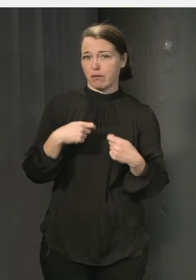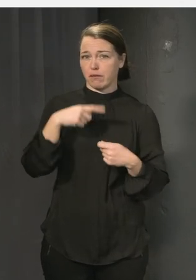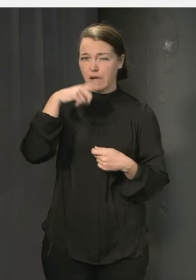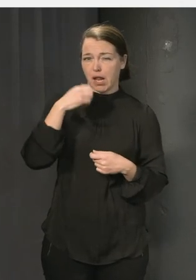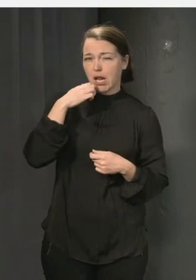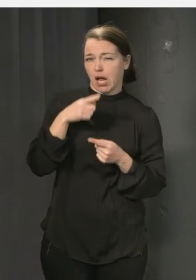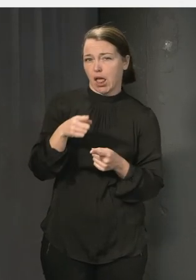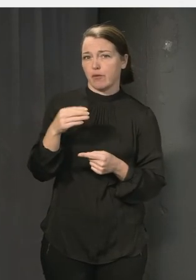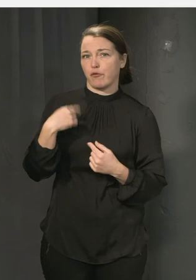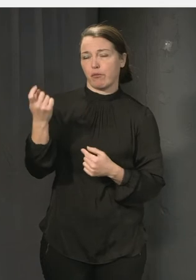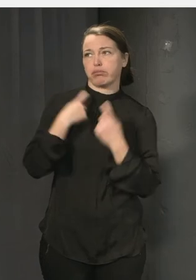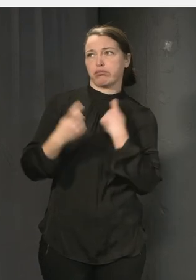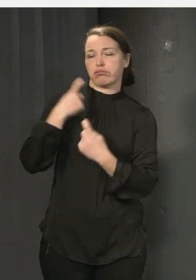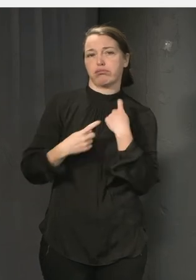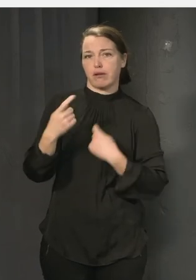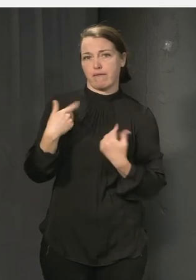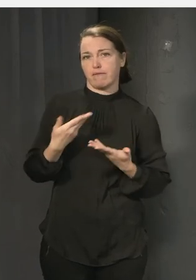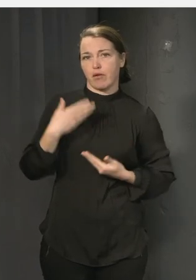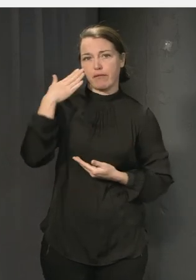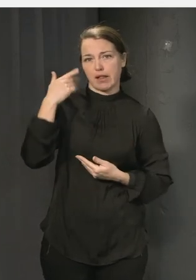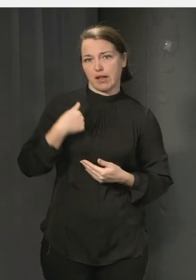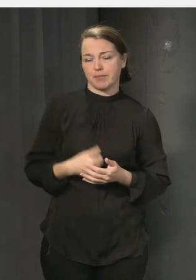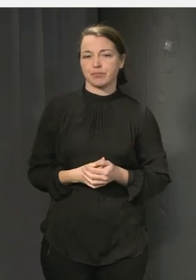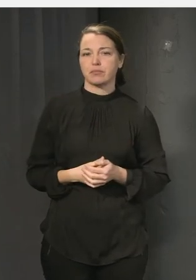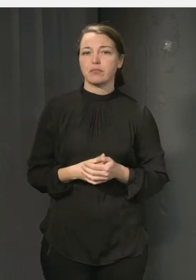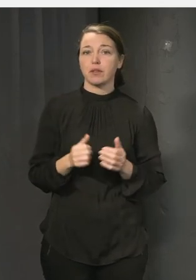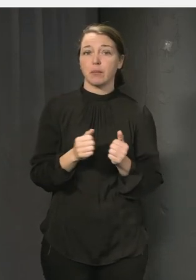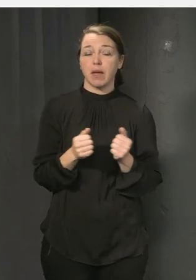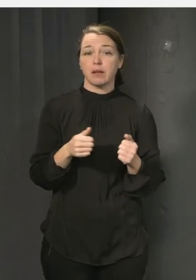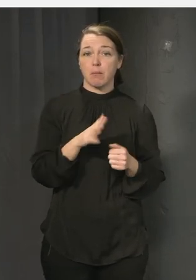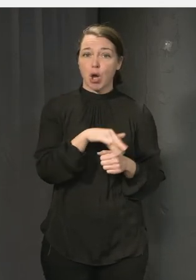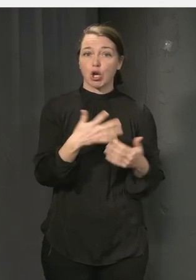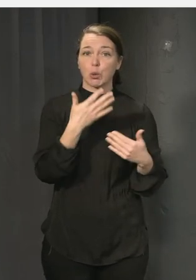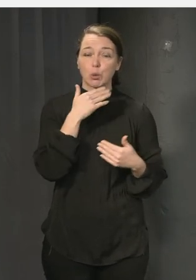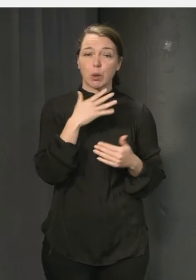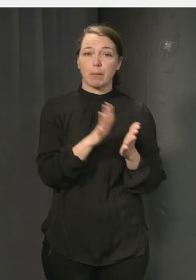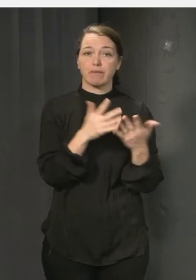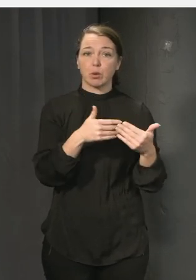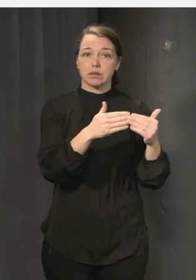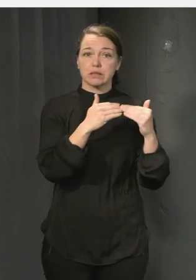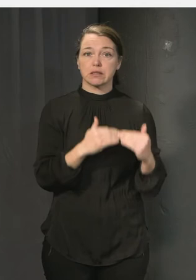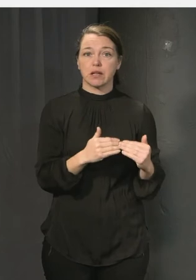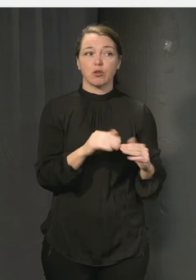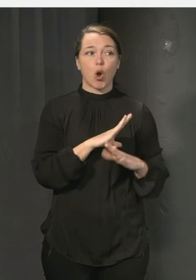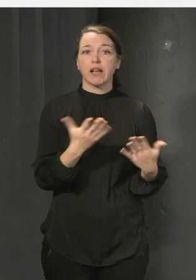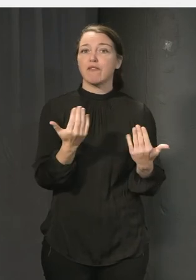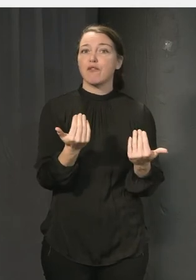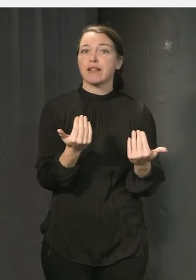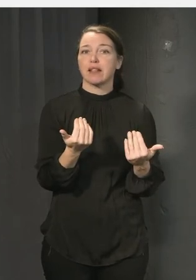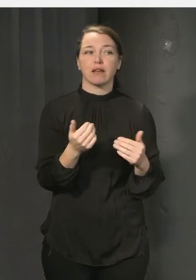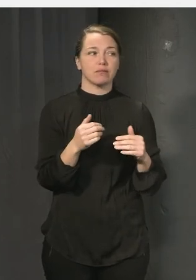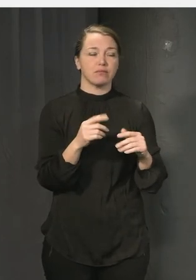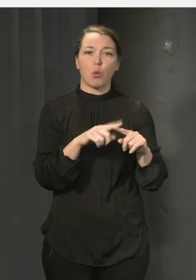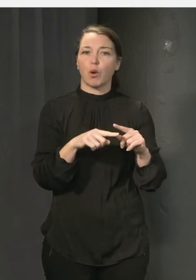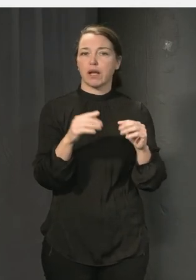sista det är ju något som ofta är barn och unga med funktionsnedsättning just de här bristen på förväntningar på alla möjliga plan